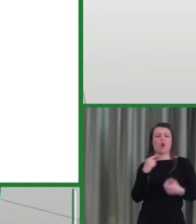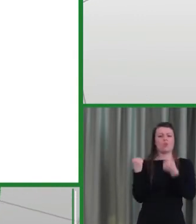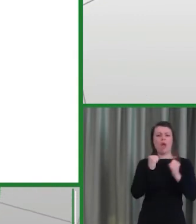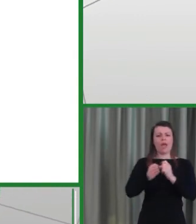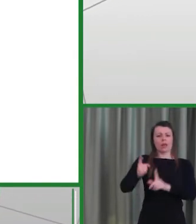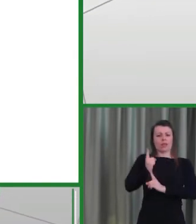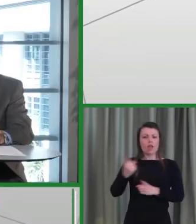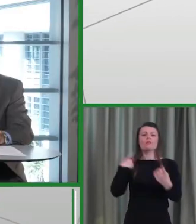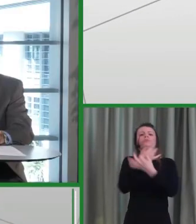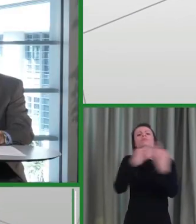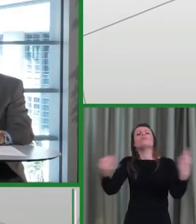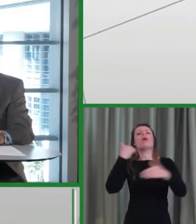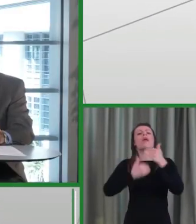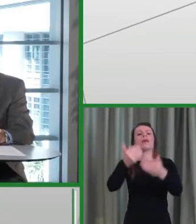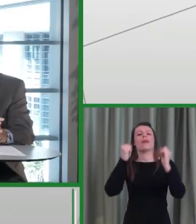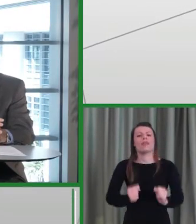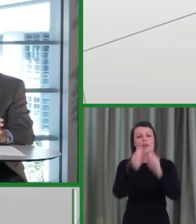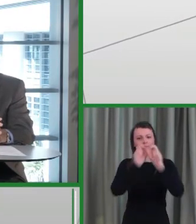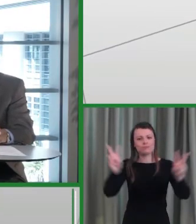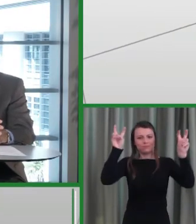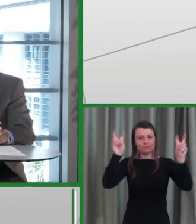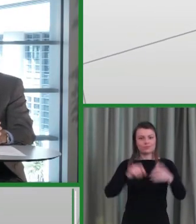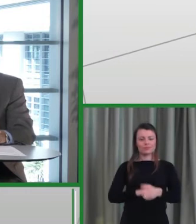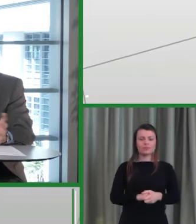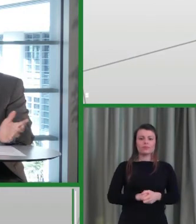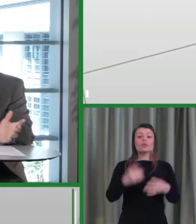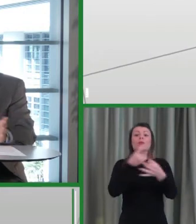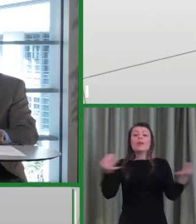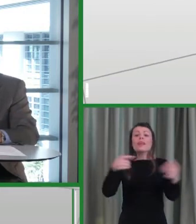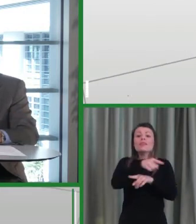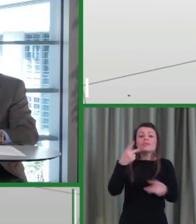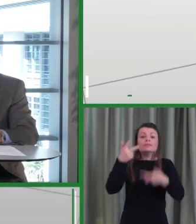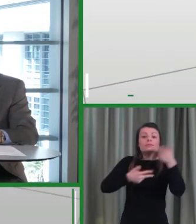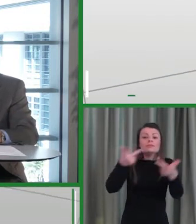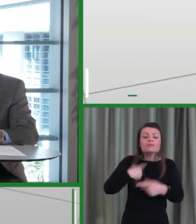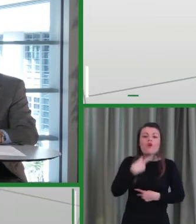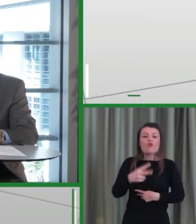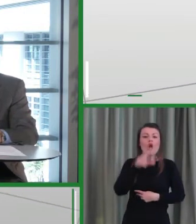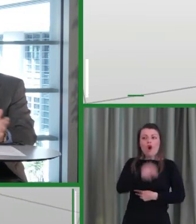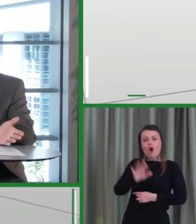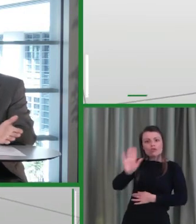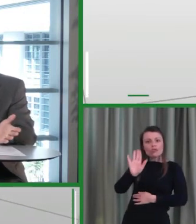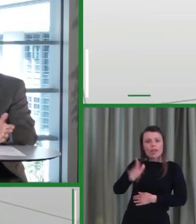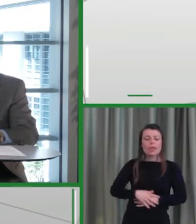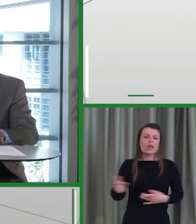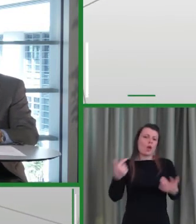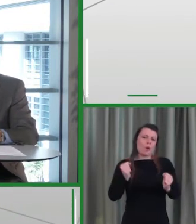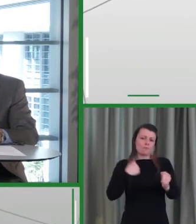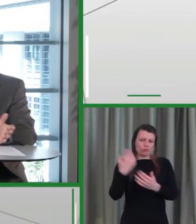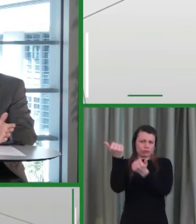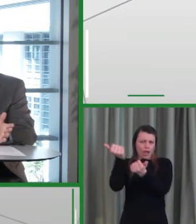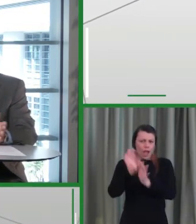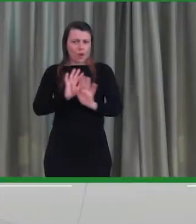tutto bene. Ecco, avete ascoltato la sua voce, io non posso che salutarla,